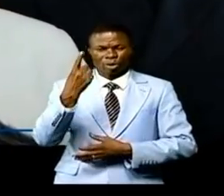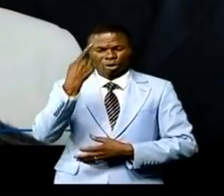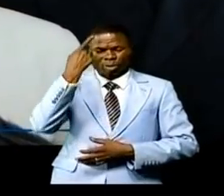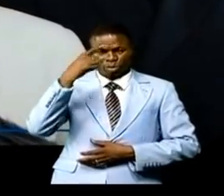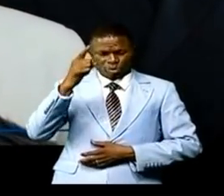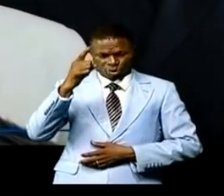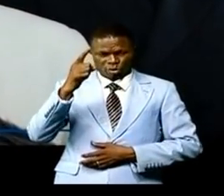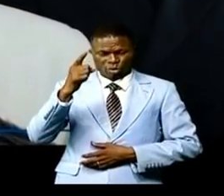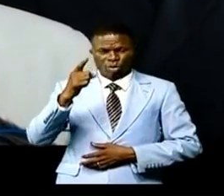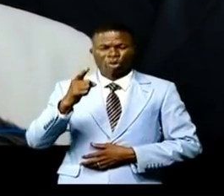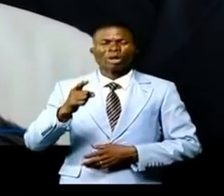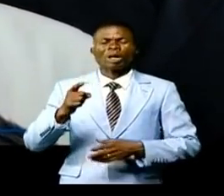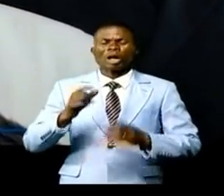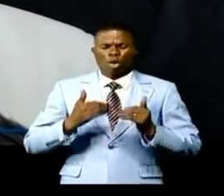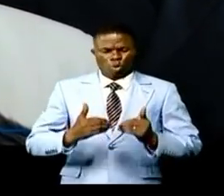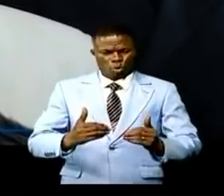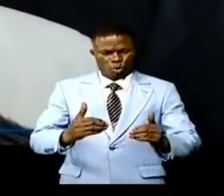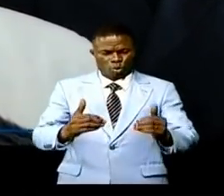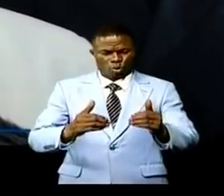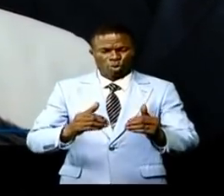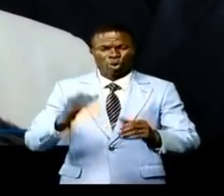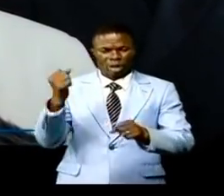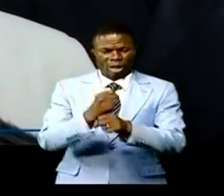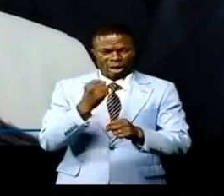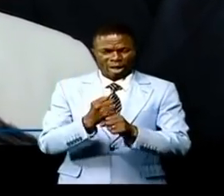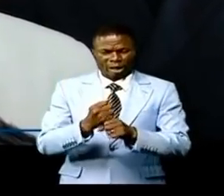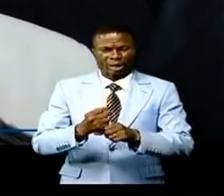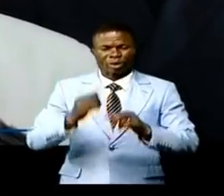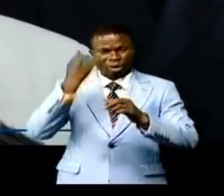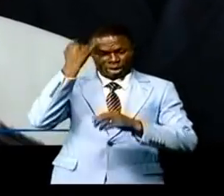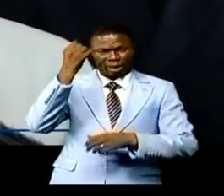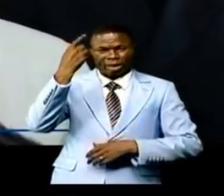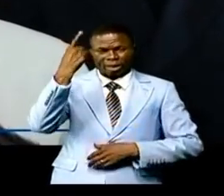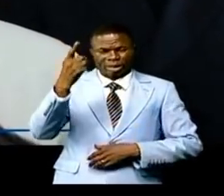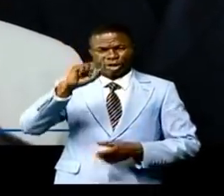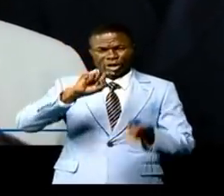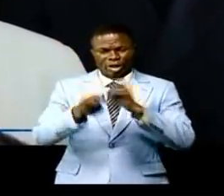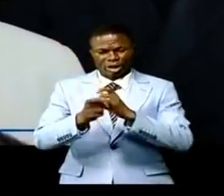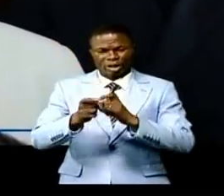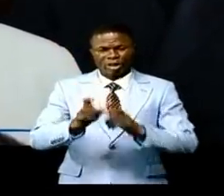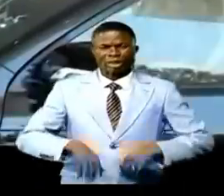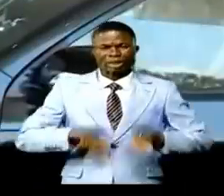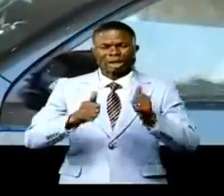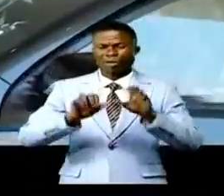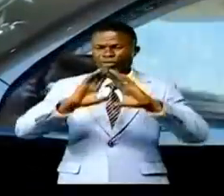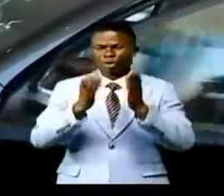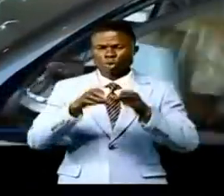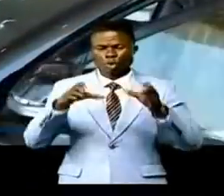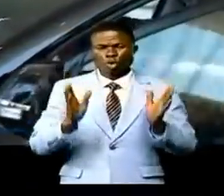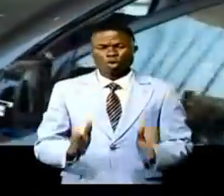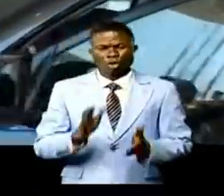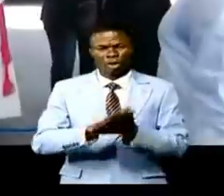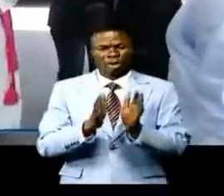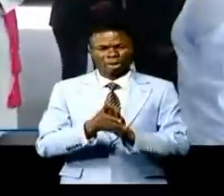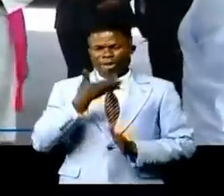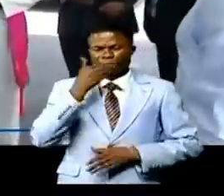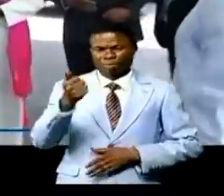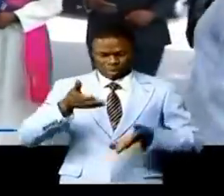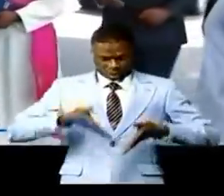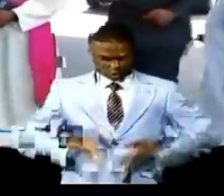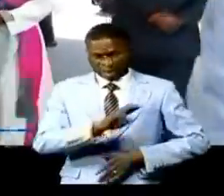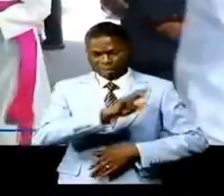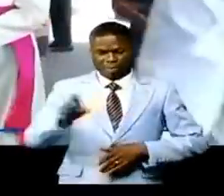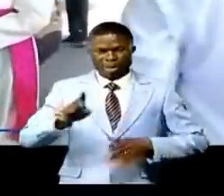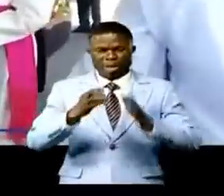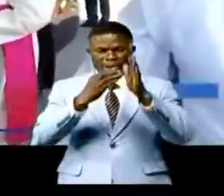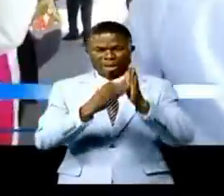'on continue à travailler dans le sens d'améliorer les conditions de vie des Congolais. Né en 1963 et